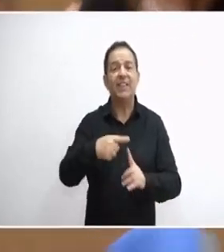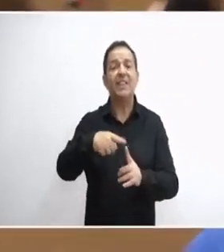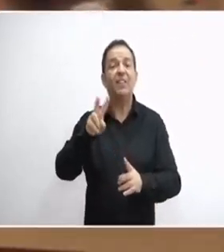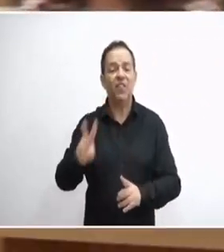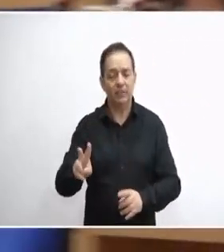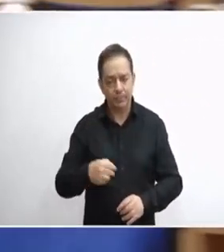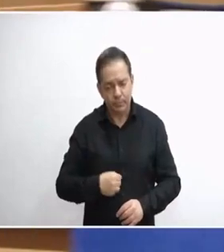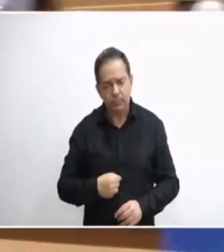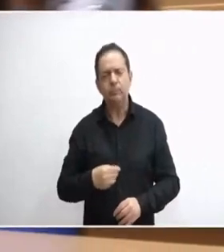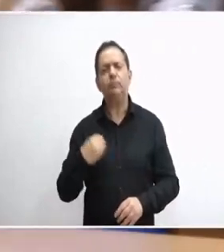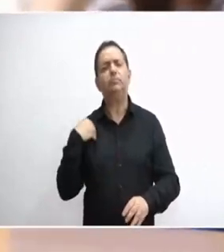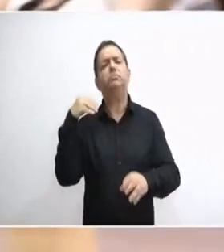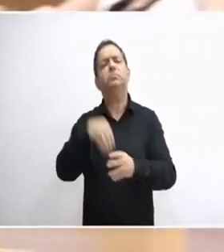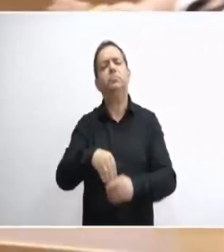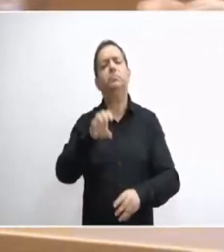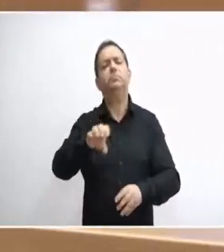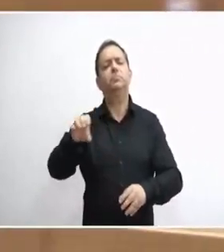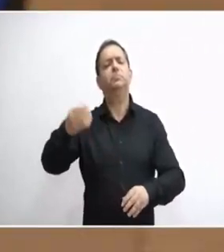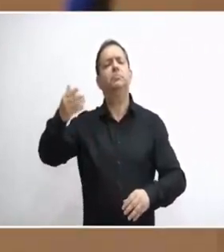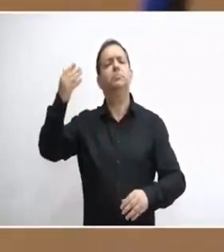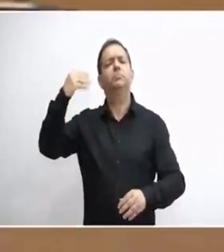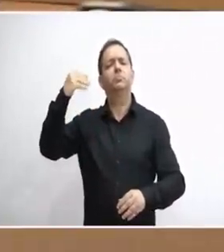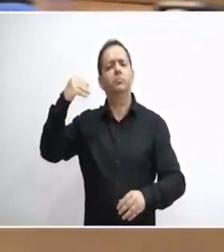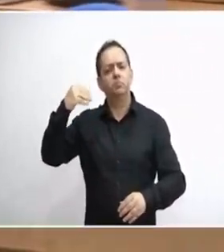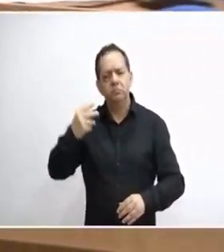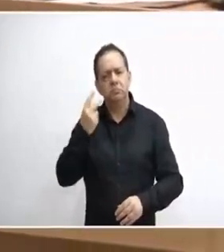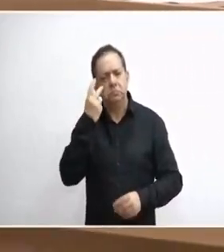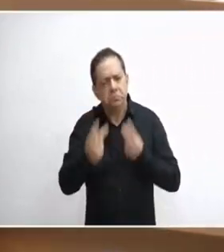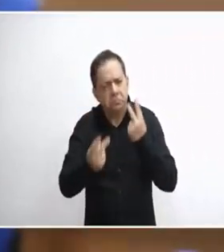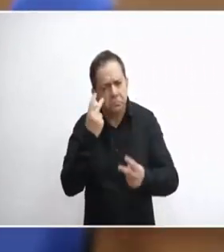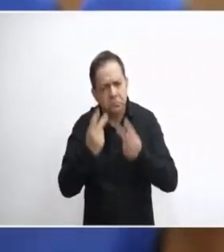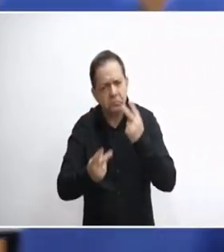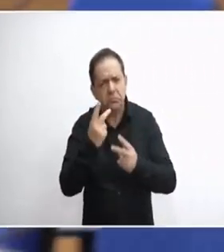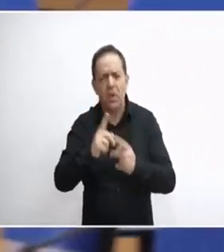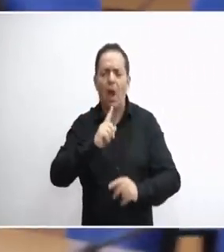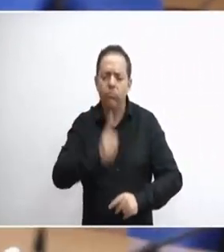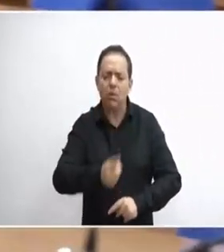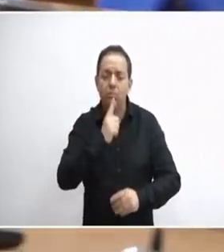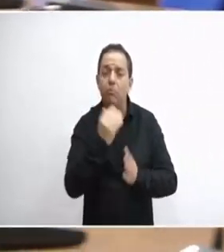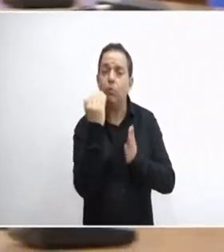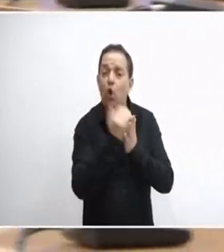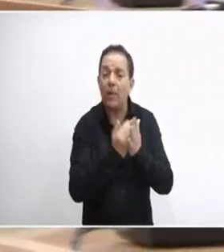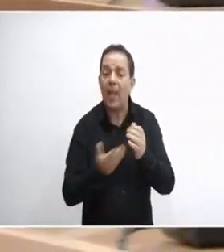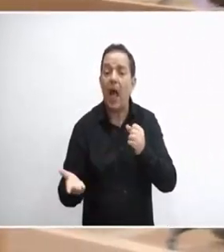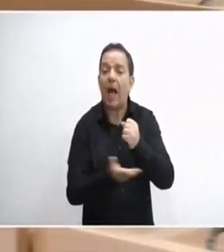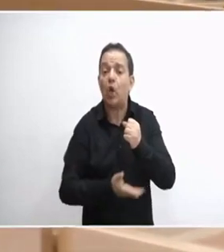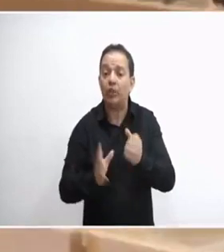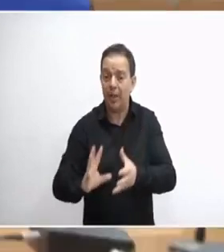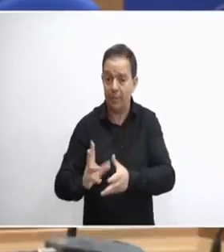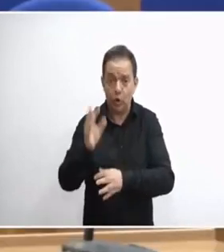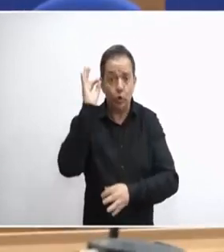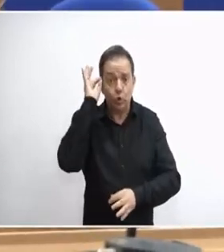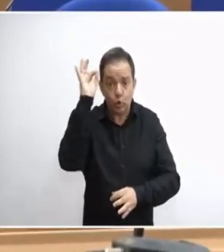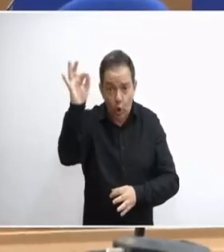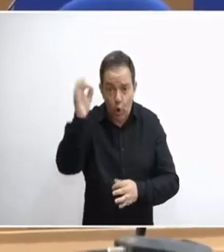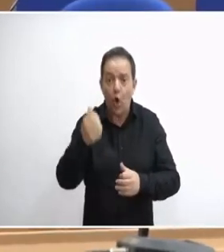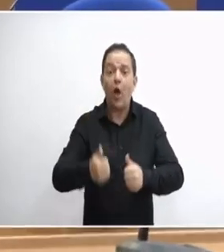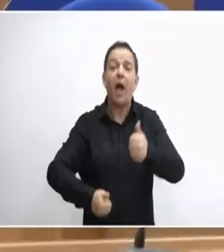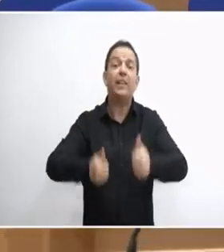την ένταξή μας στην Ευρωπαϊκή Ένωση παρατηρούμε να επιβάλλονται στη χώρα μας προγράμματα αγροτικής ανάπτυξης με σκοπό την ενίσχυση της